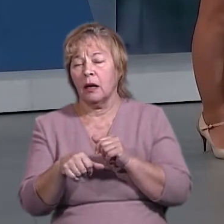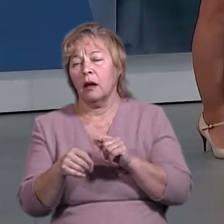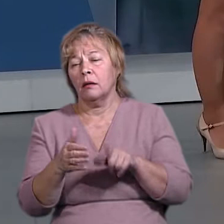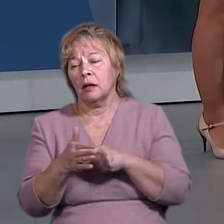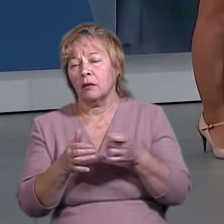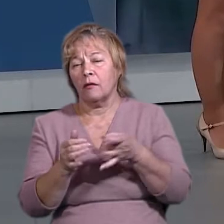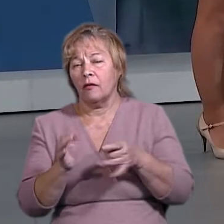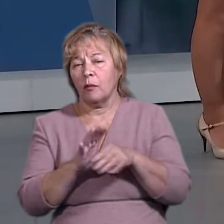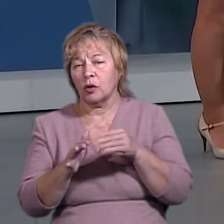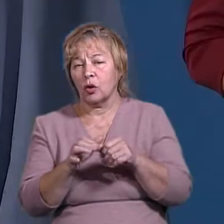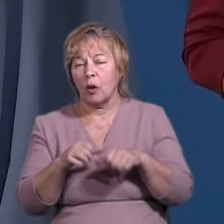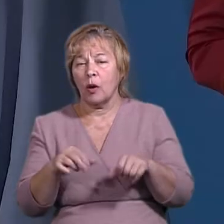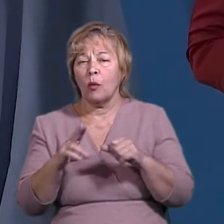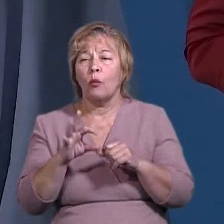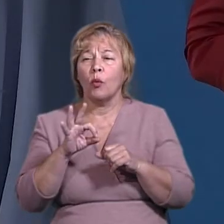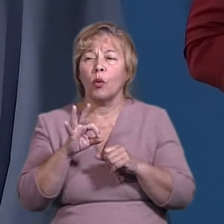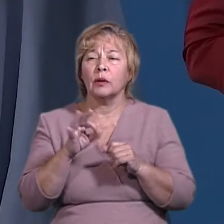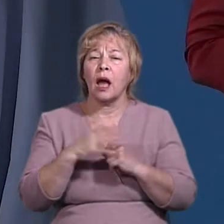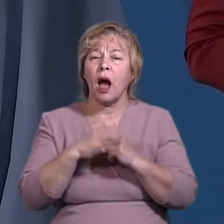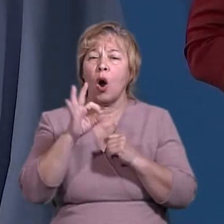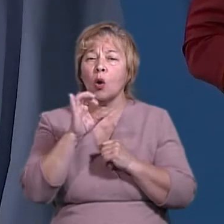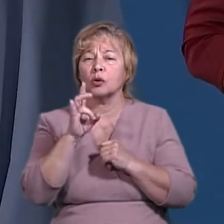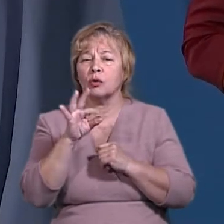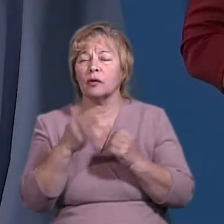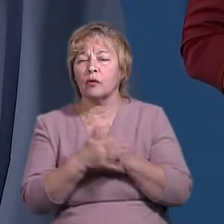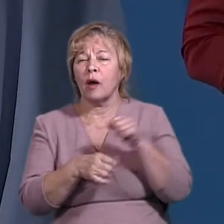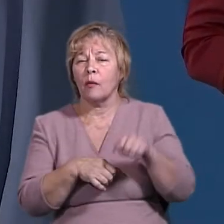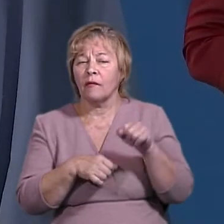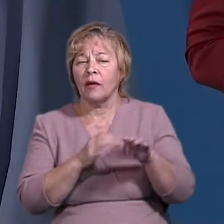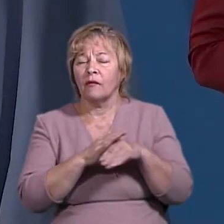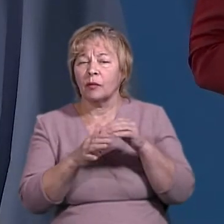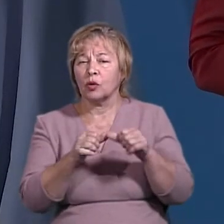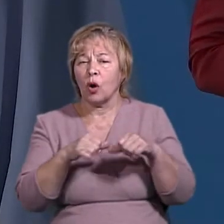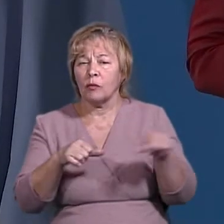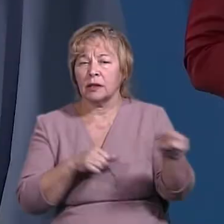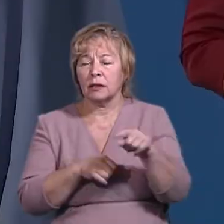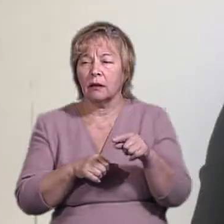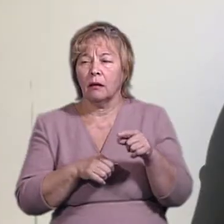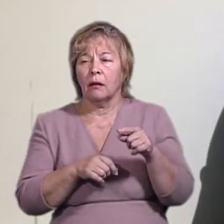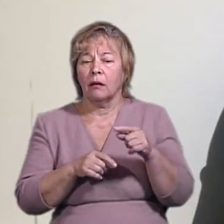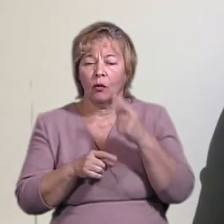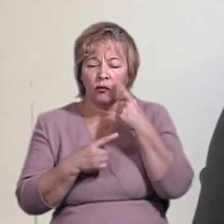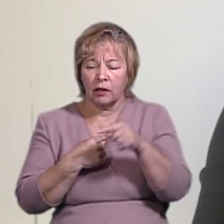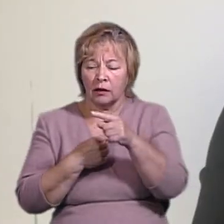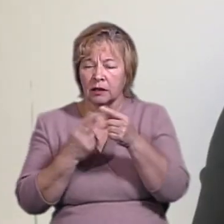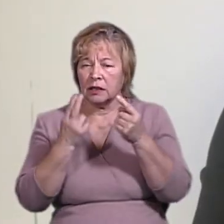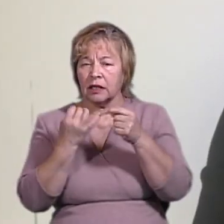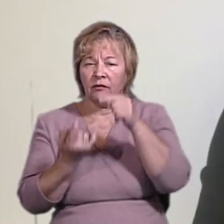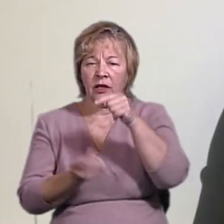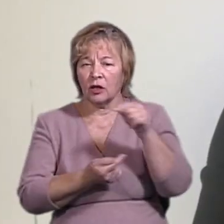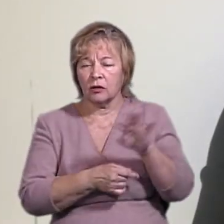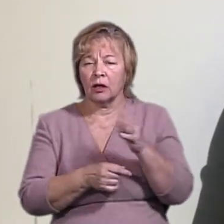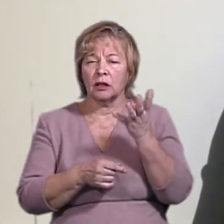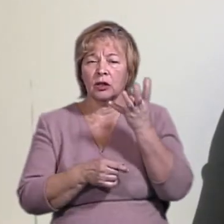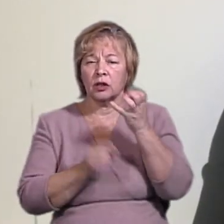територіальної виборчої комісії, поскаржився на Основ'янську та Новобаварську виборчу комісію, саме в цих районах і виявили розбіжності. Йдеться про